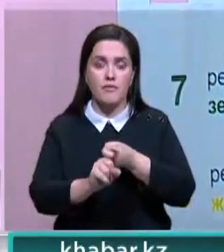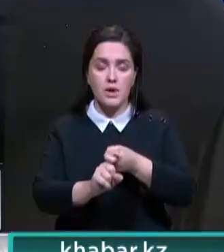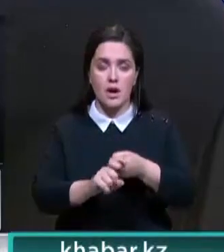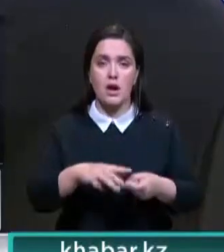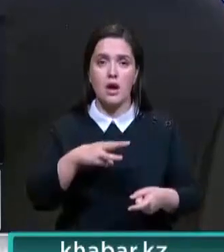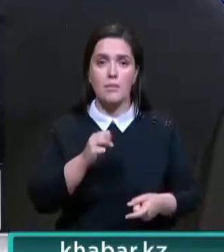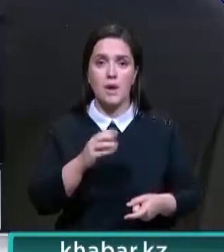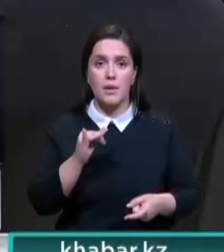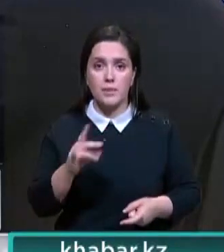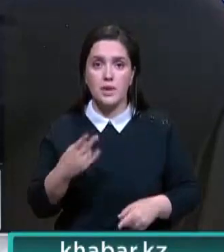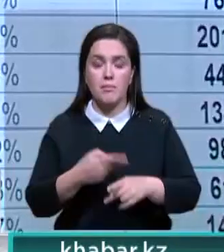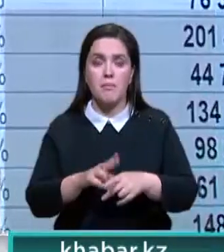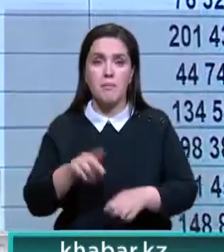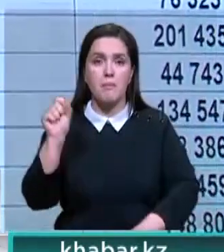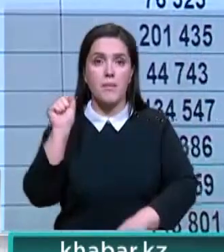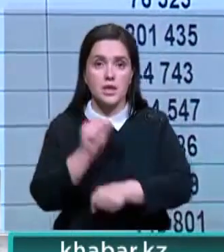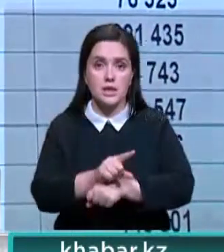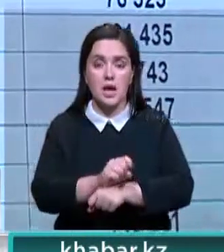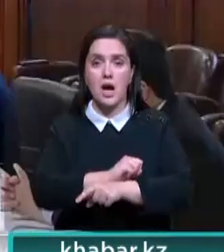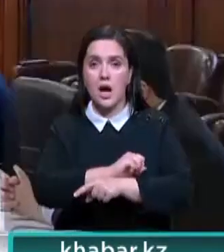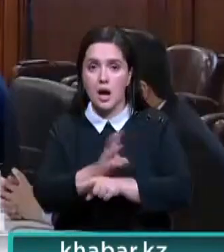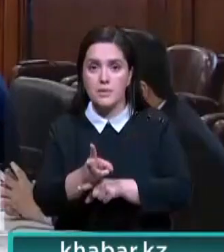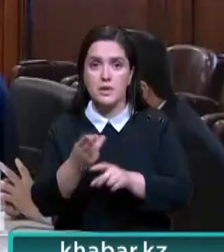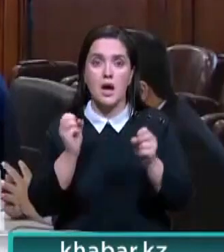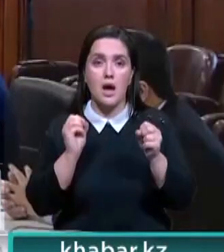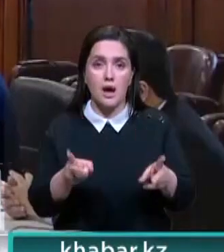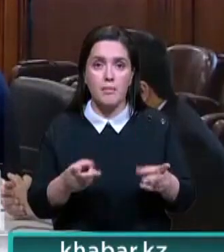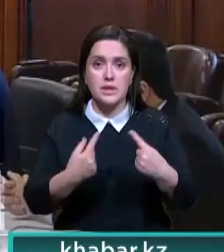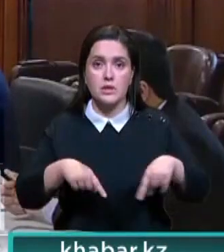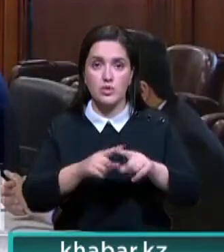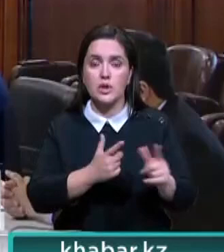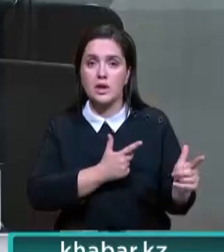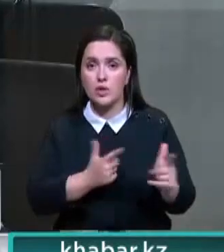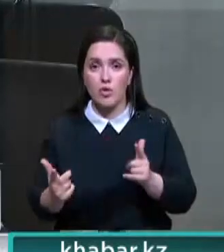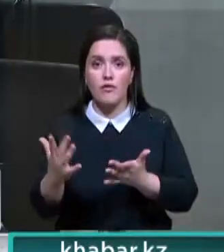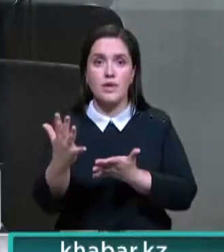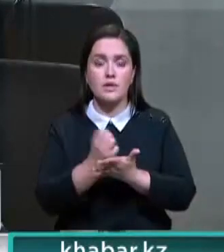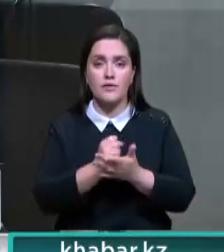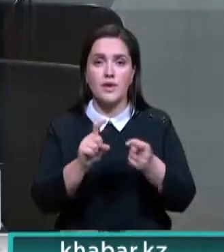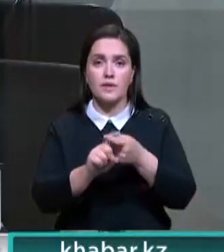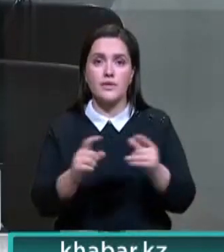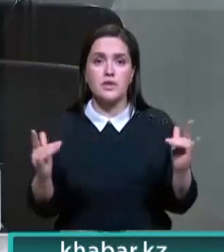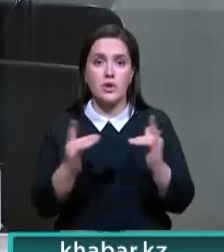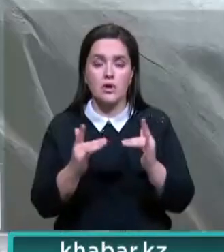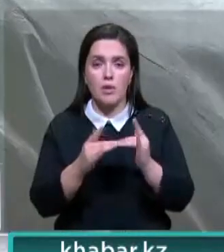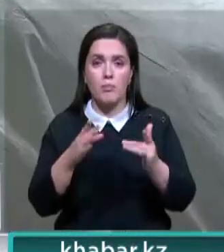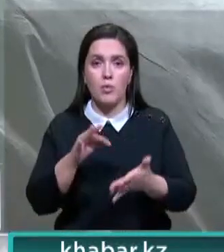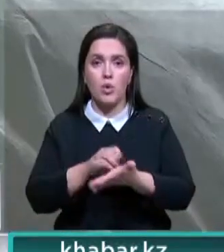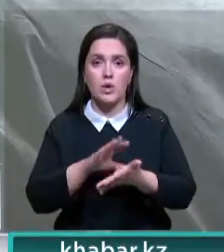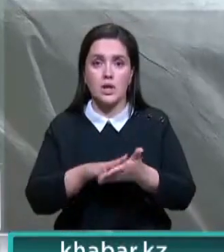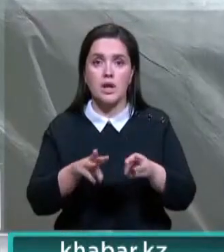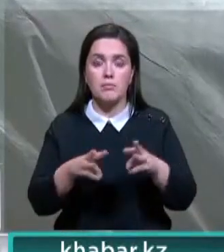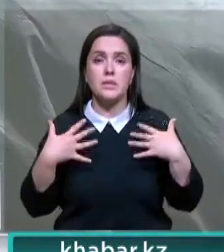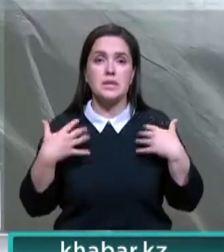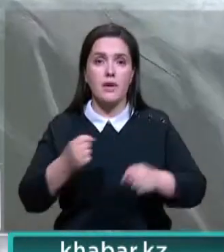роста числа инфицированных. Оскар Мамин поставил задачу обеспечить в опасных зонах готовность резервных инфекционных коек.